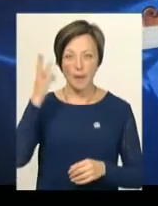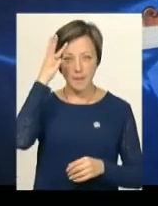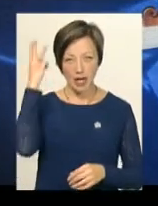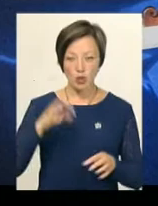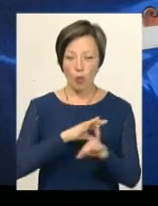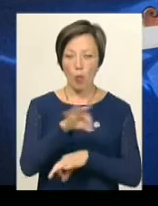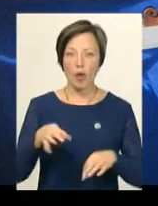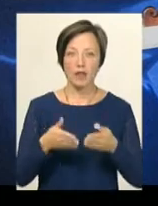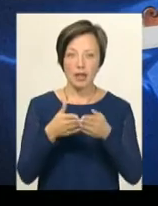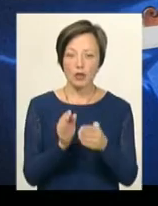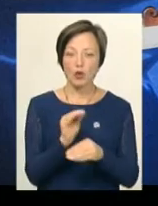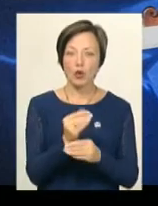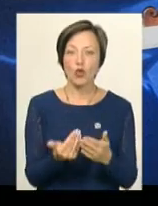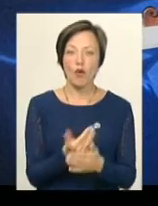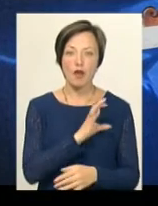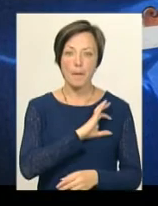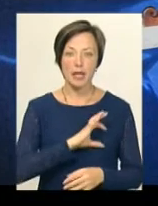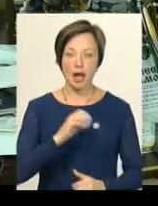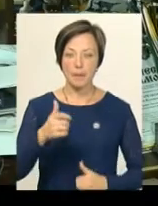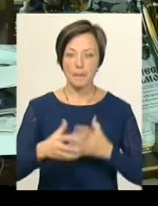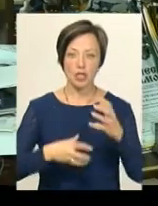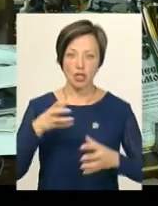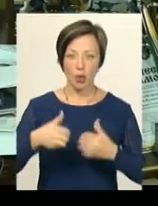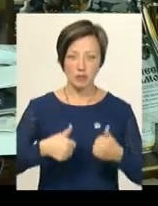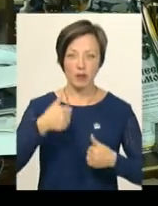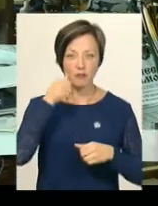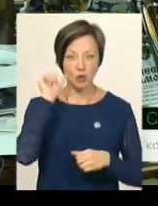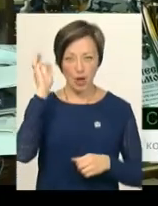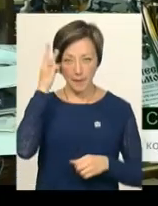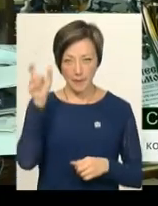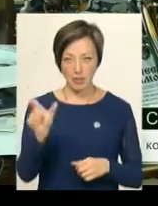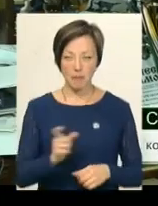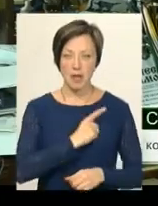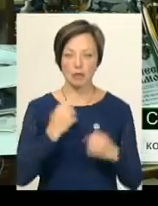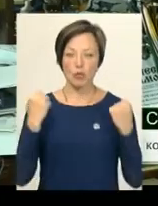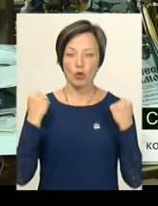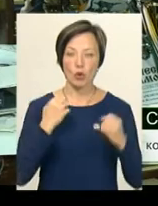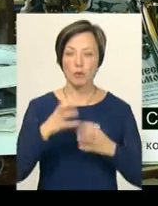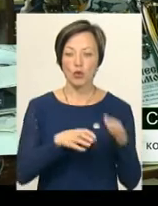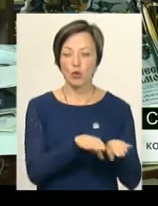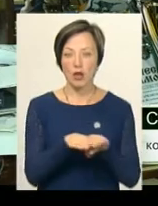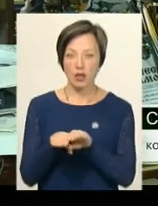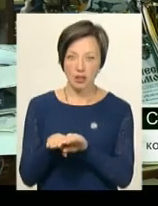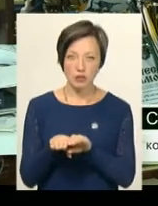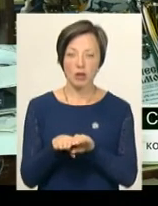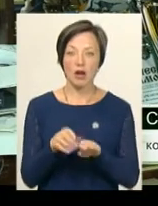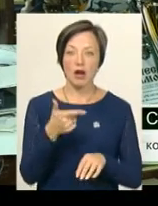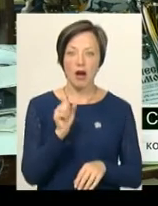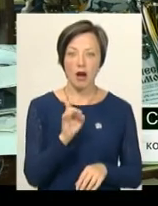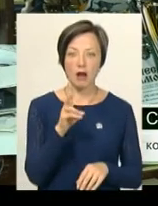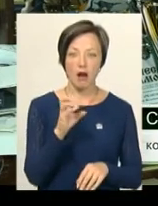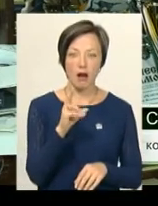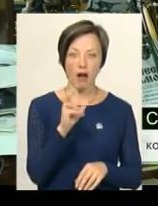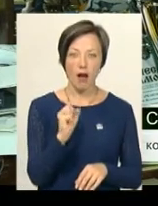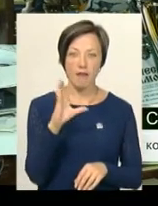Гаркавенка додаються нові медалі міжнародних змагань. Учора хмельничанин, майстер спорту міжнародного класу судномоделізму Юрій Гаркавенко лише